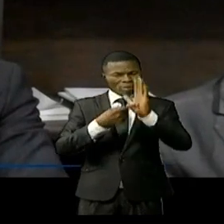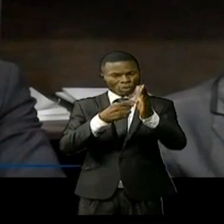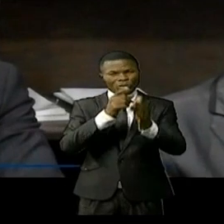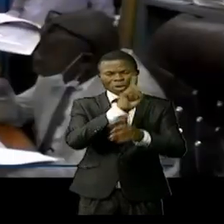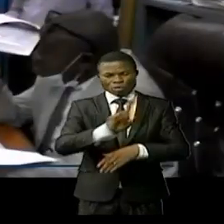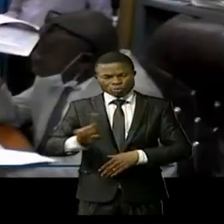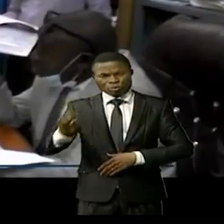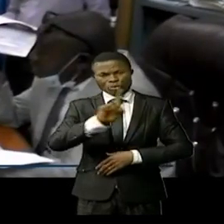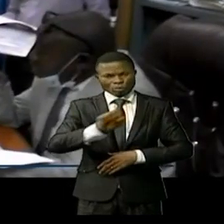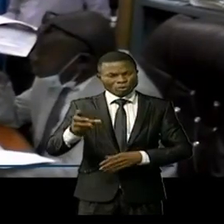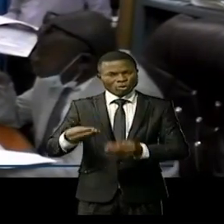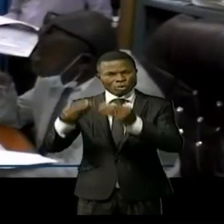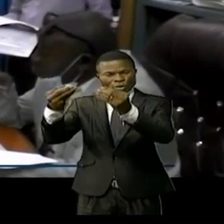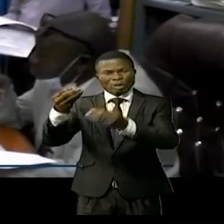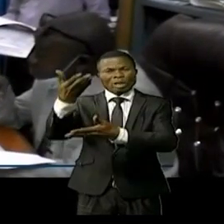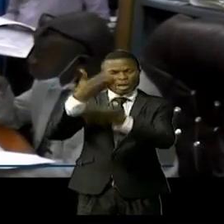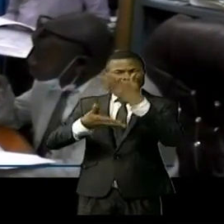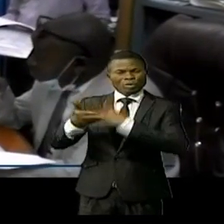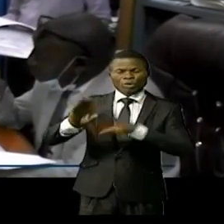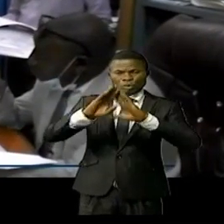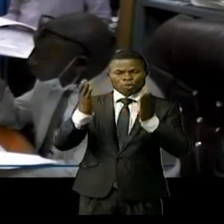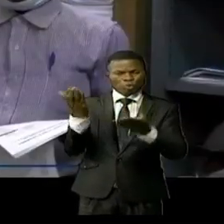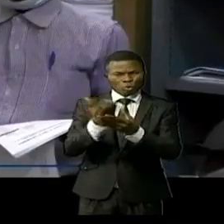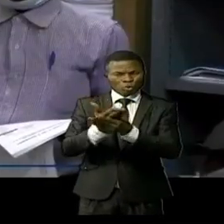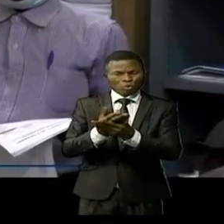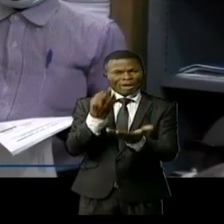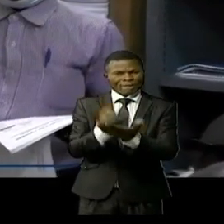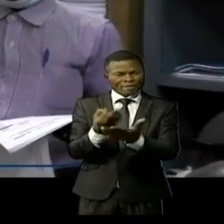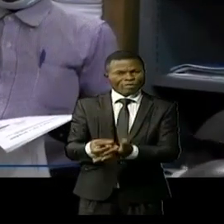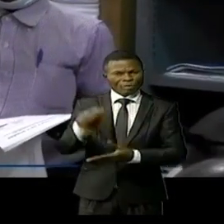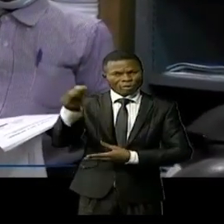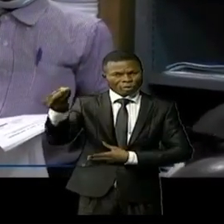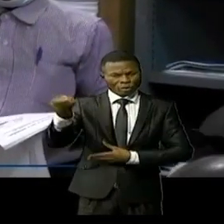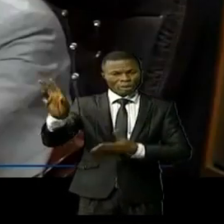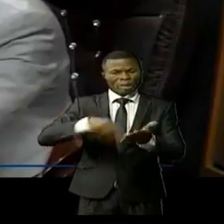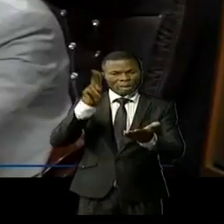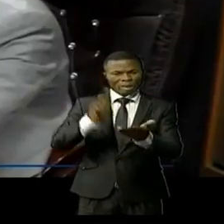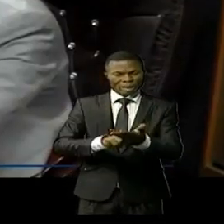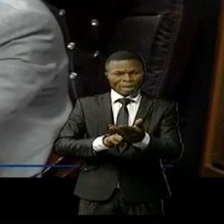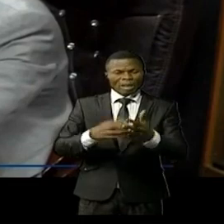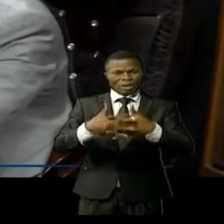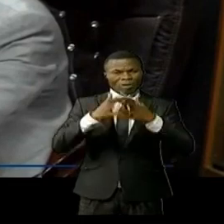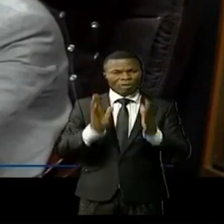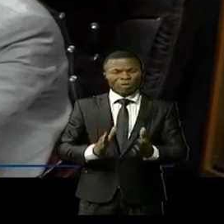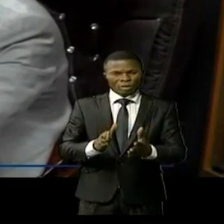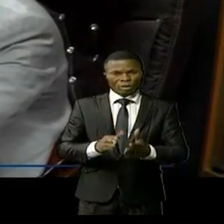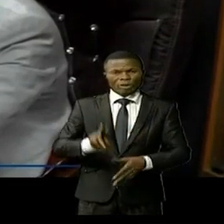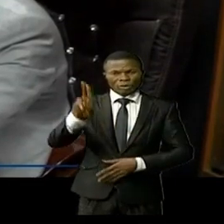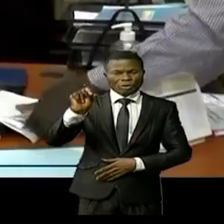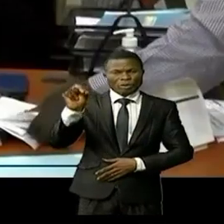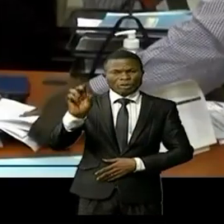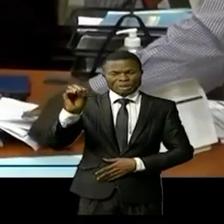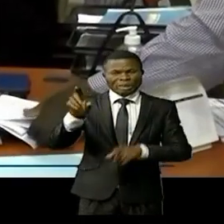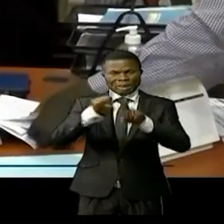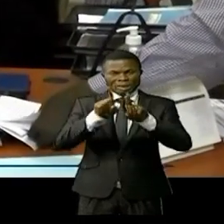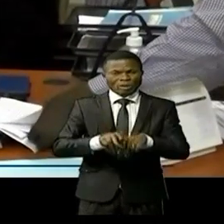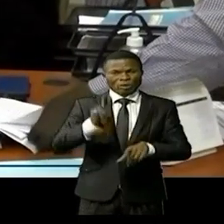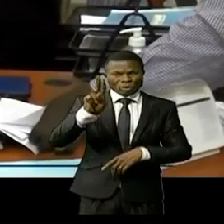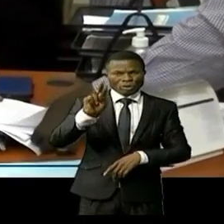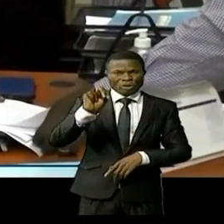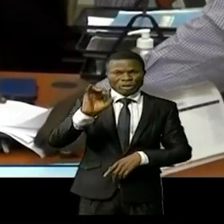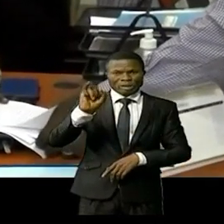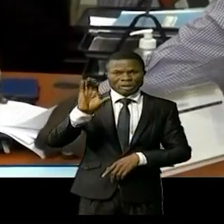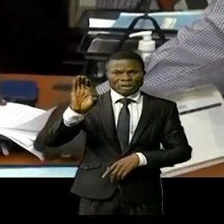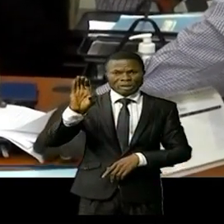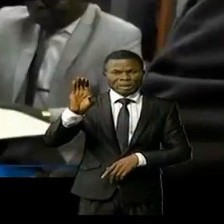qui a confié à son successeur tous les dossiers des finances des accords avec les partenaires tels l'UNESCO et l'UNICEF et d'autres projets